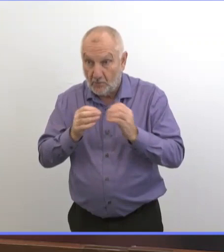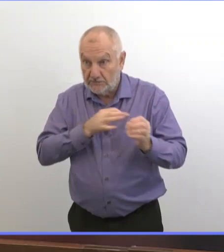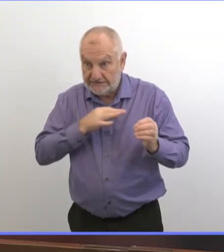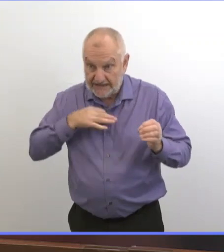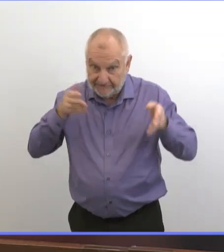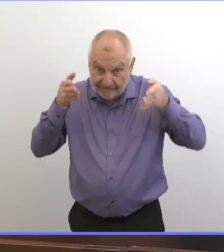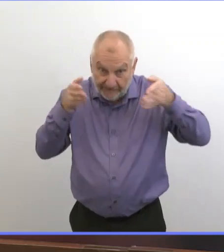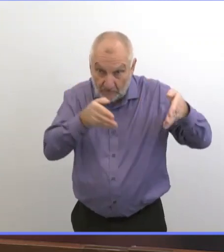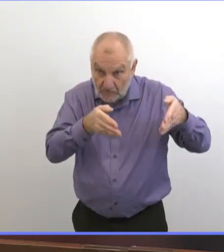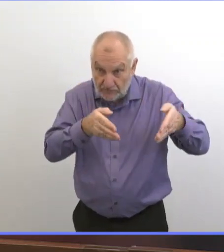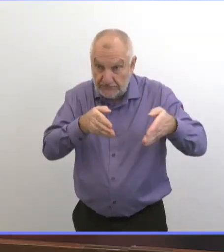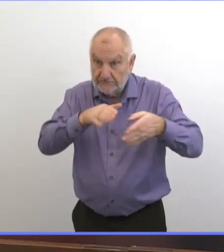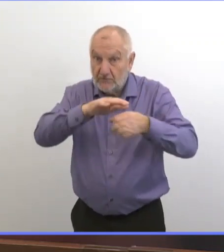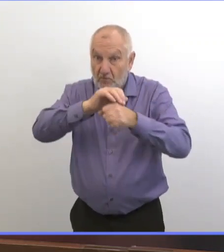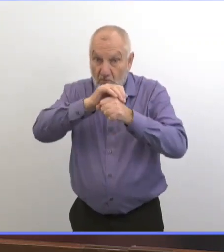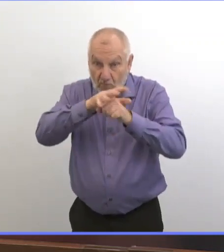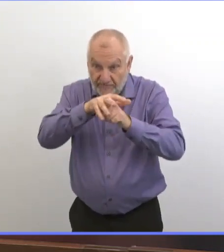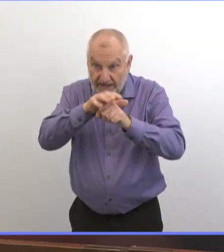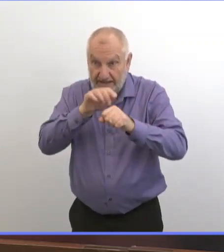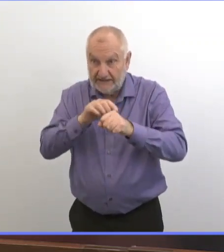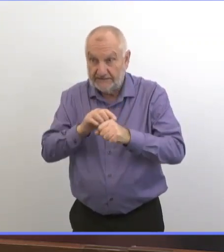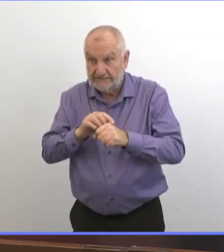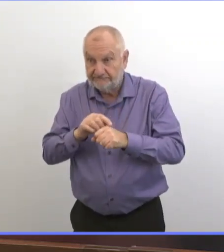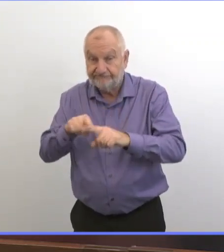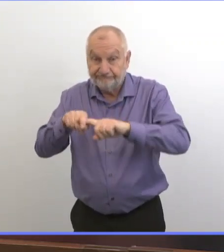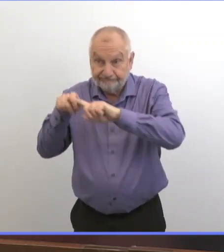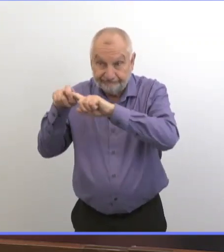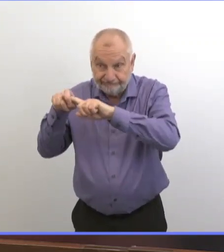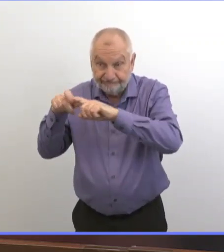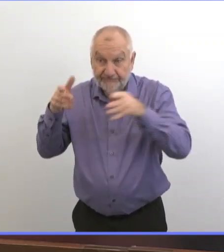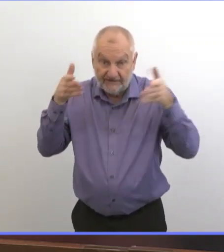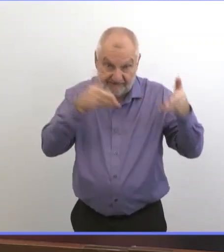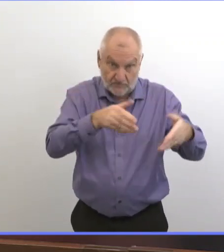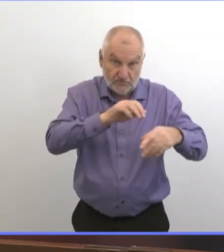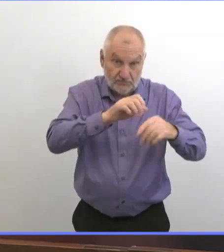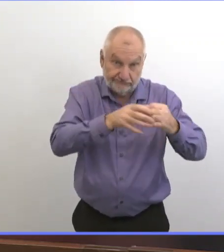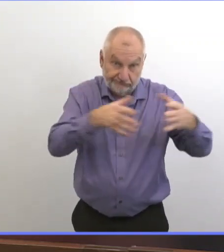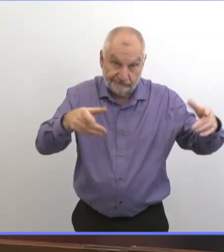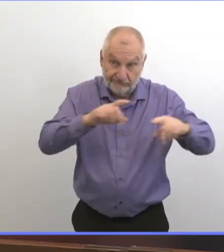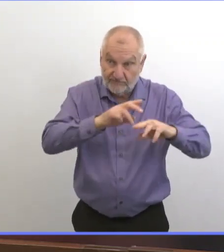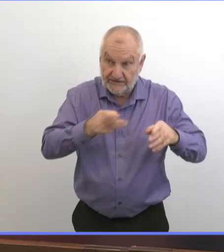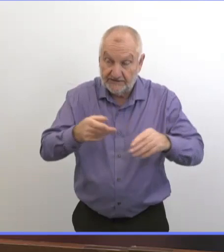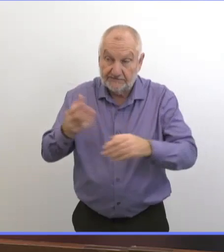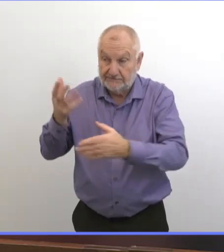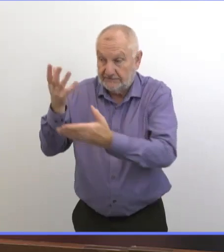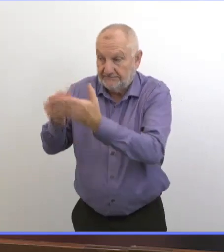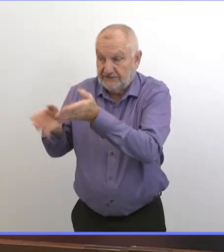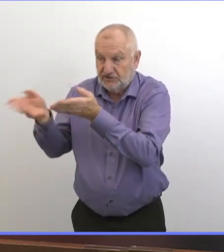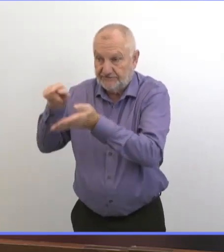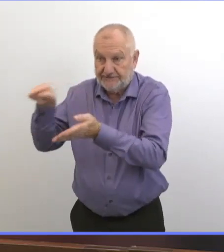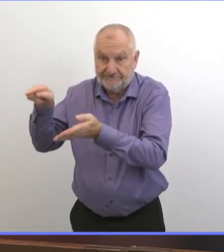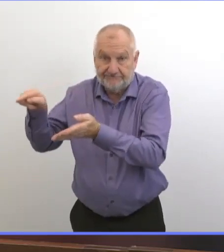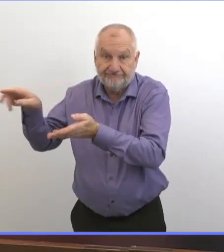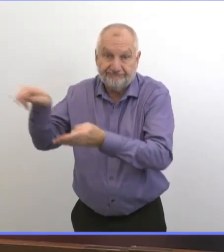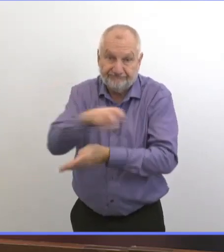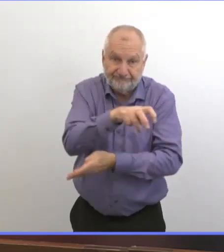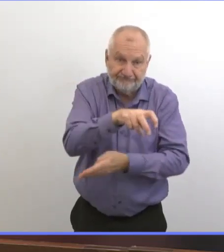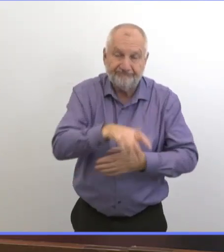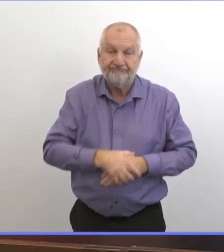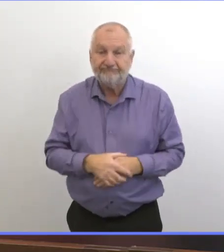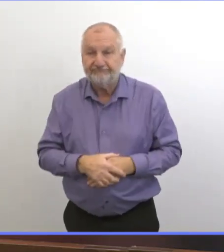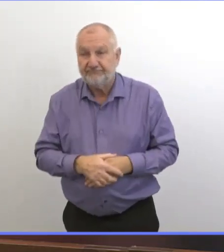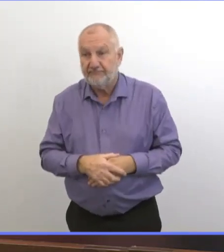Et on peut encore augmenter la capacité, mais ça va être au détriment d'autres secteurs du système de santé.